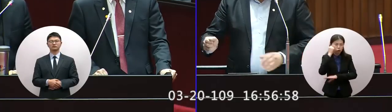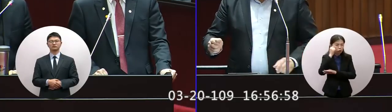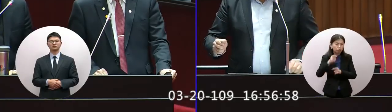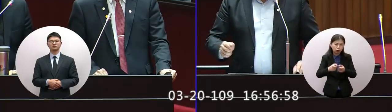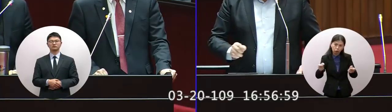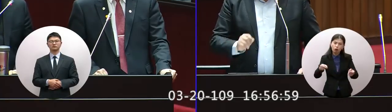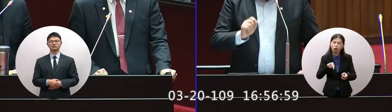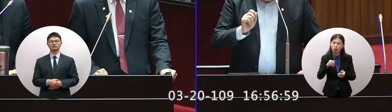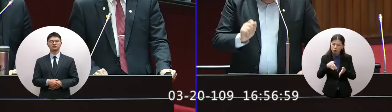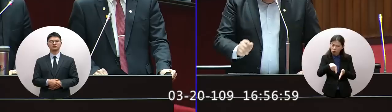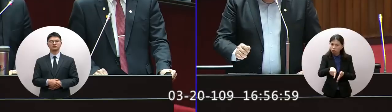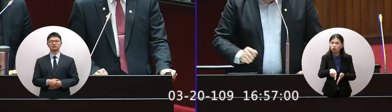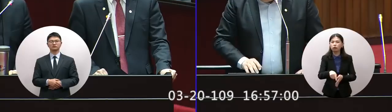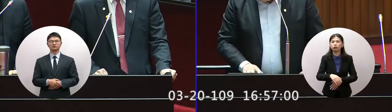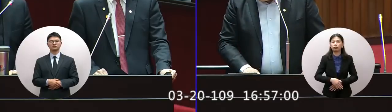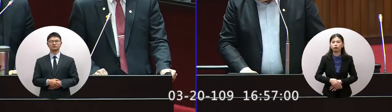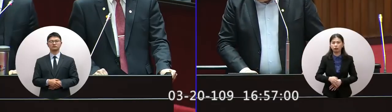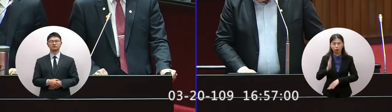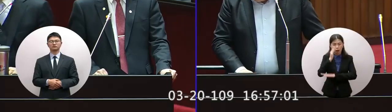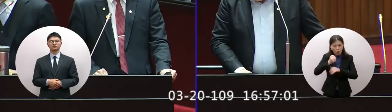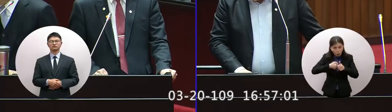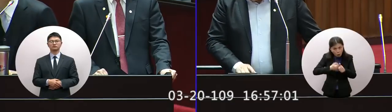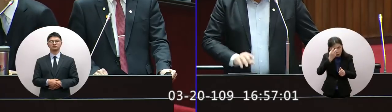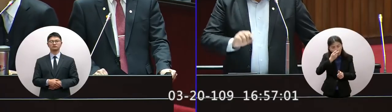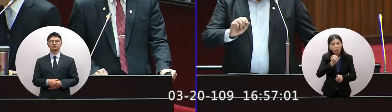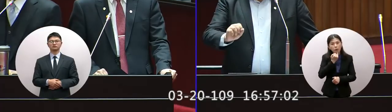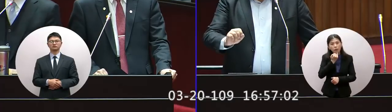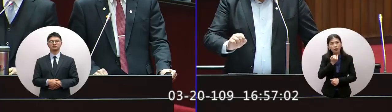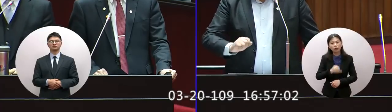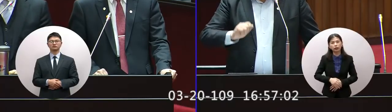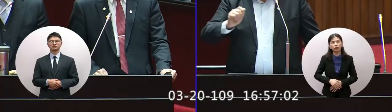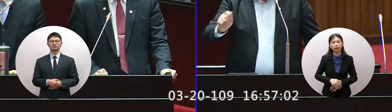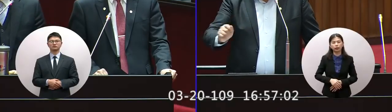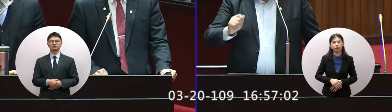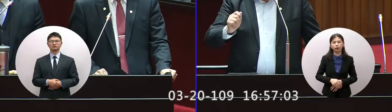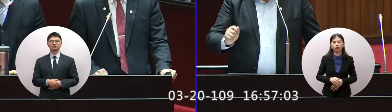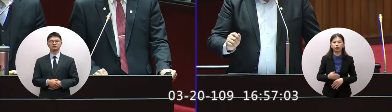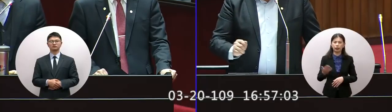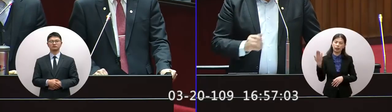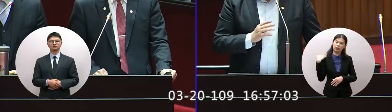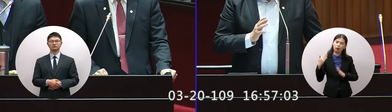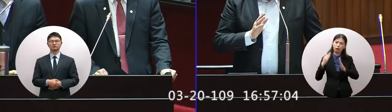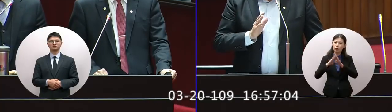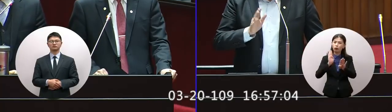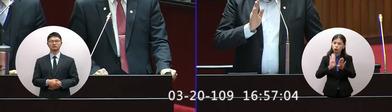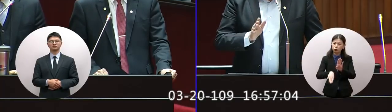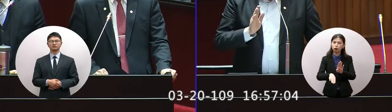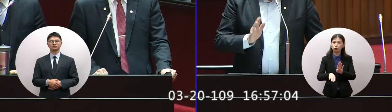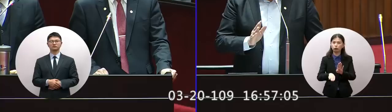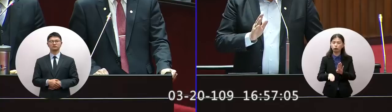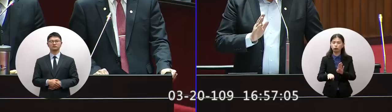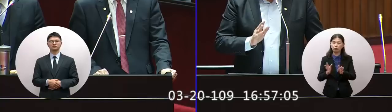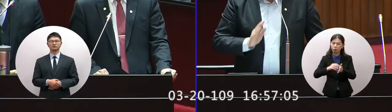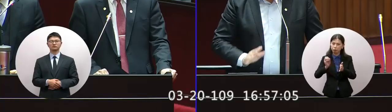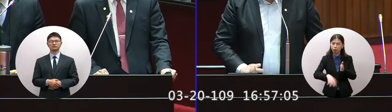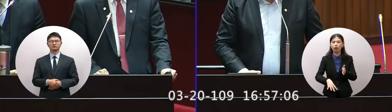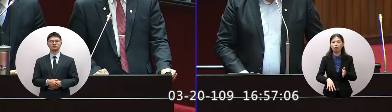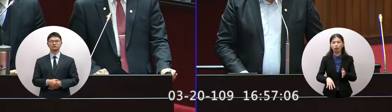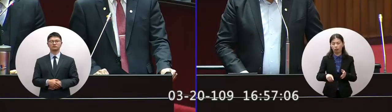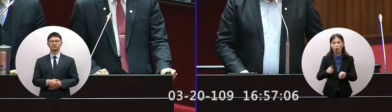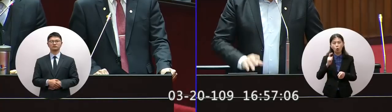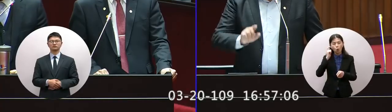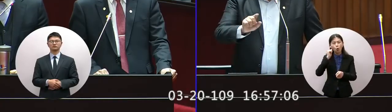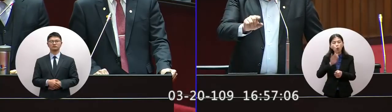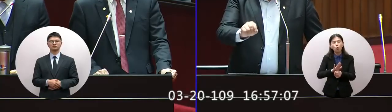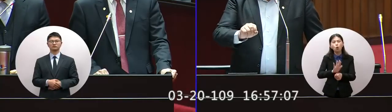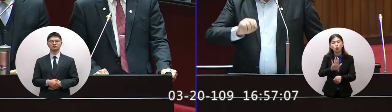地點我們也好追蹤所以對飯店的輔導防禍稅是一個過去用過民眾那個方光業者有感的